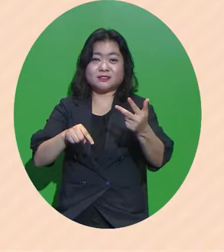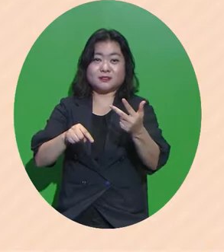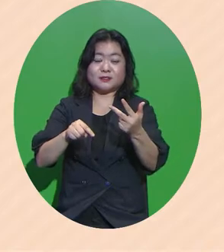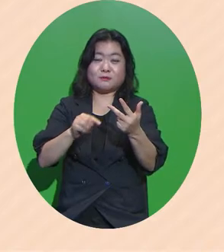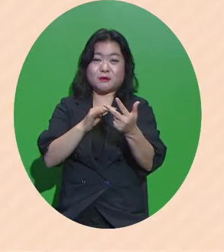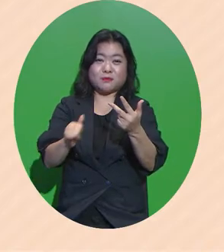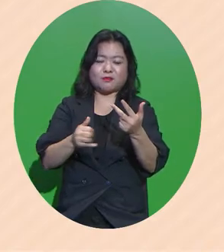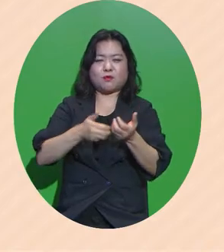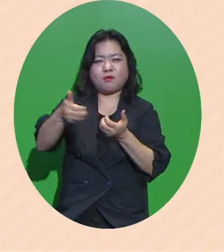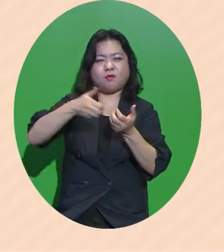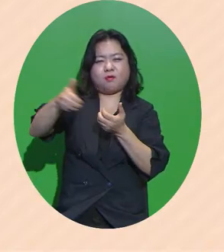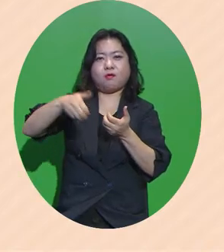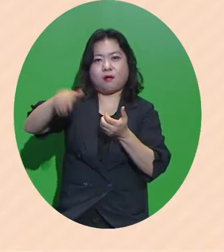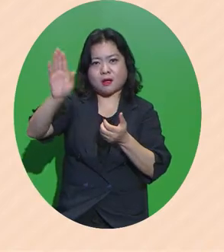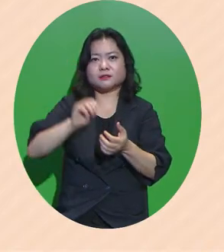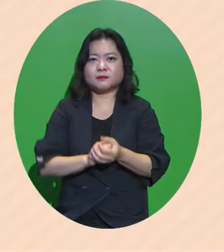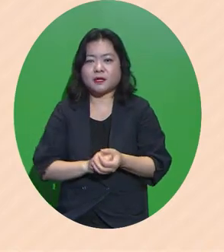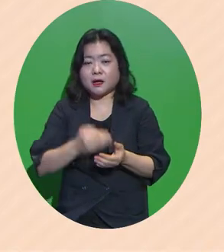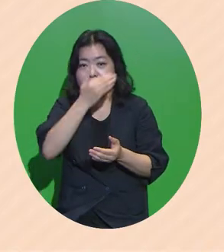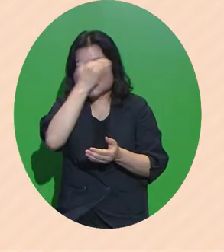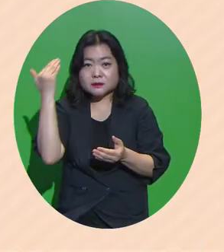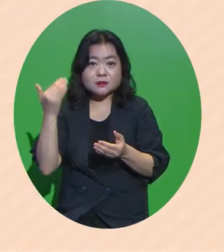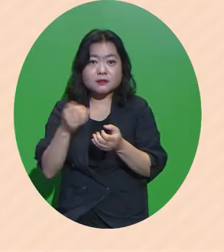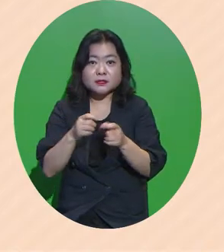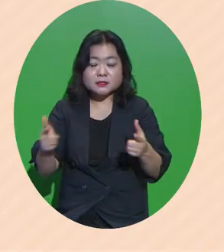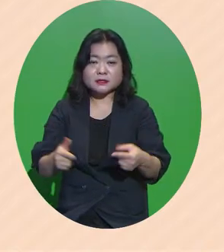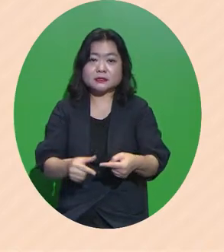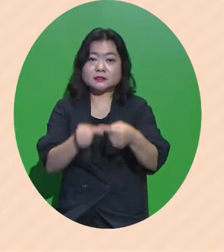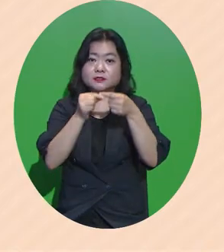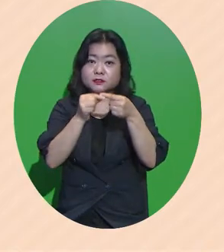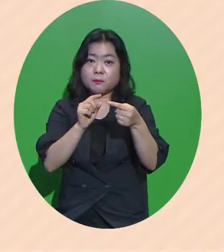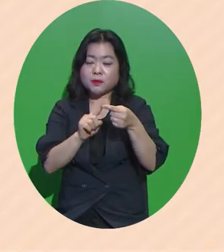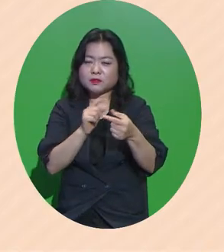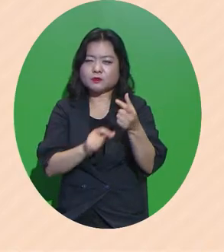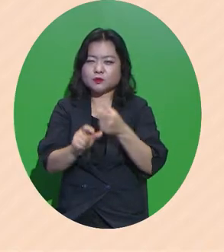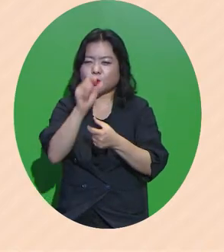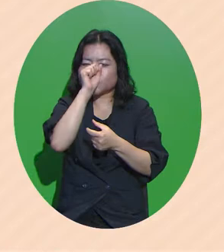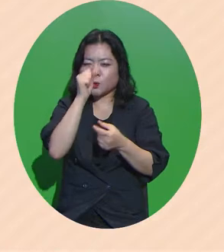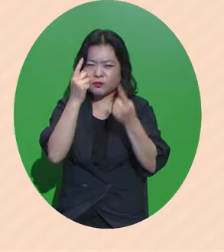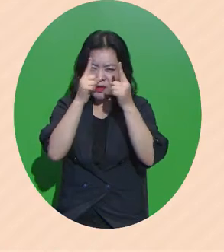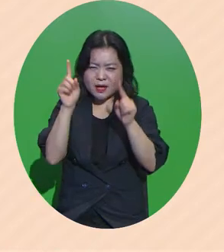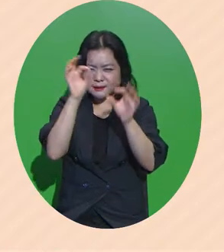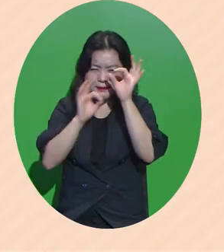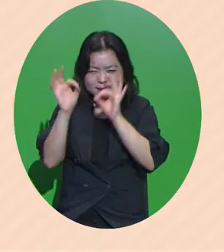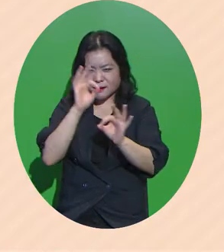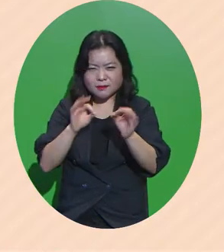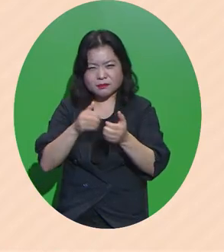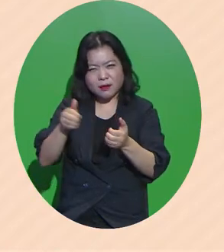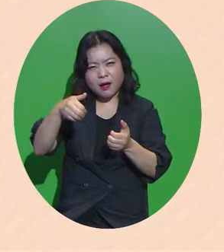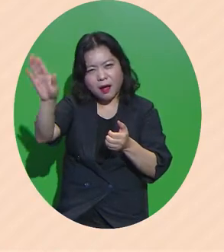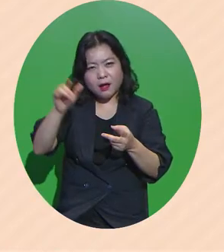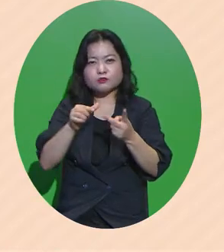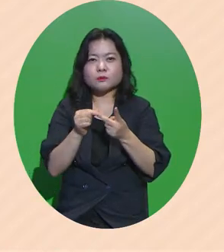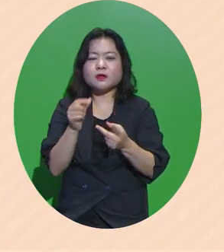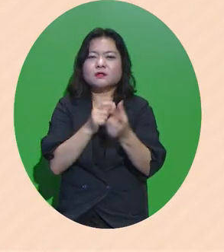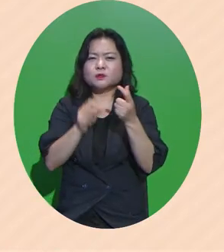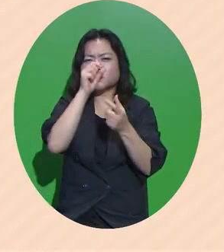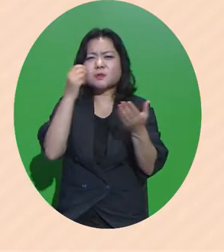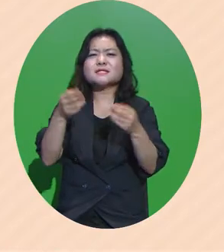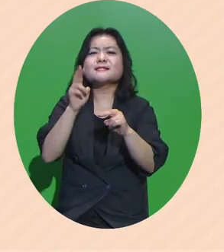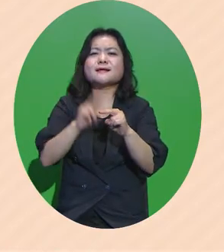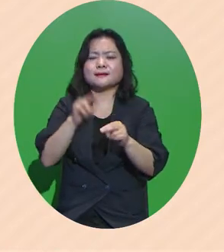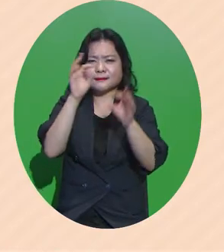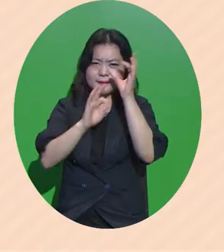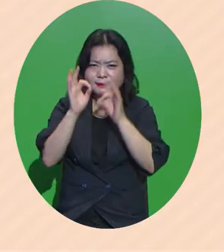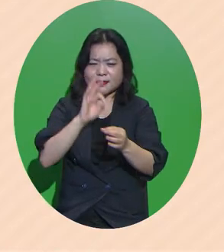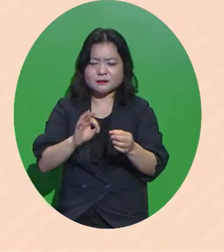순유출되었습니다 청년들은 첫 번째 더 좋은 대학을 찾아서 두 번째 더 나은 일자리를